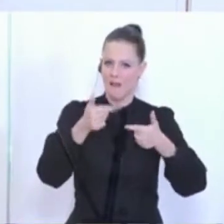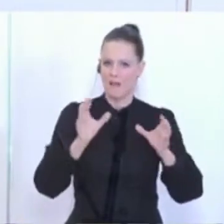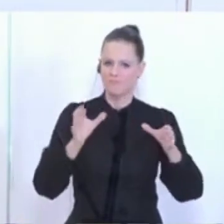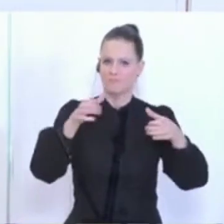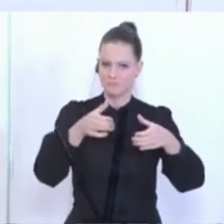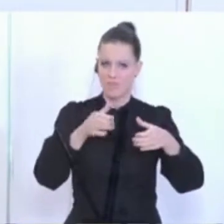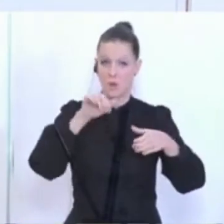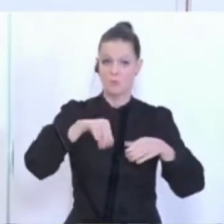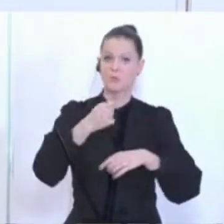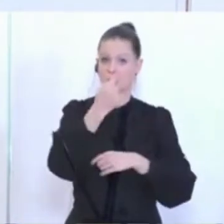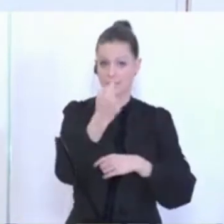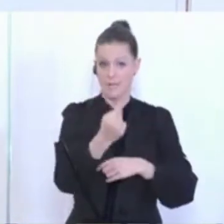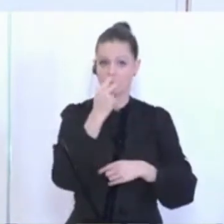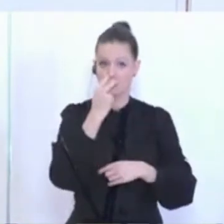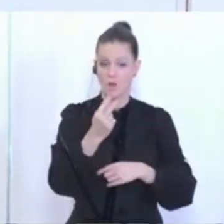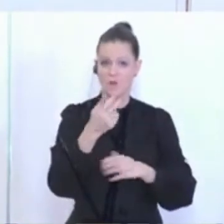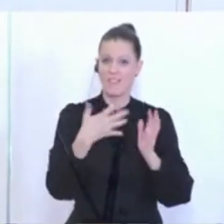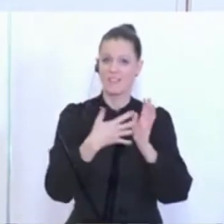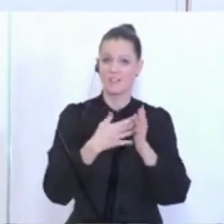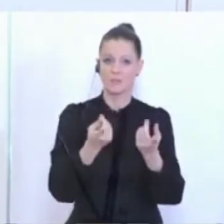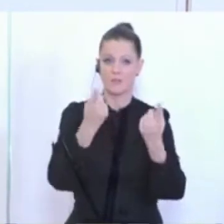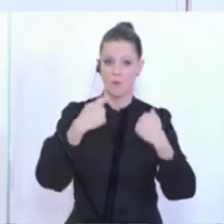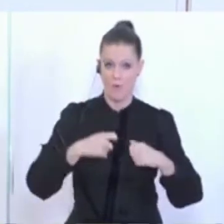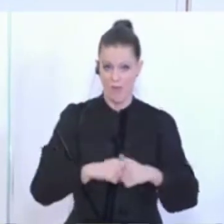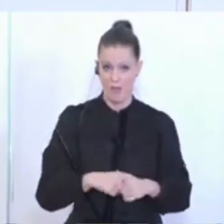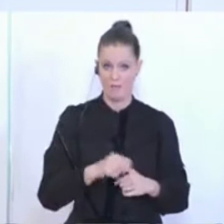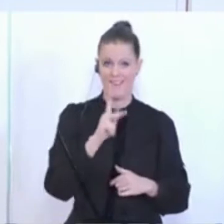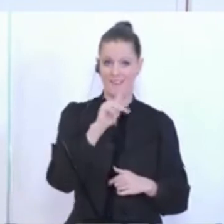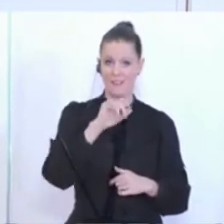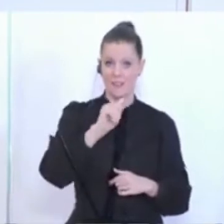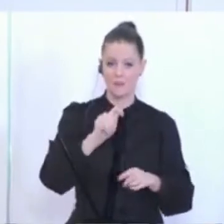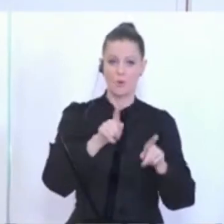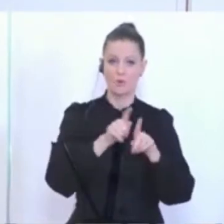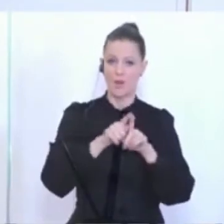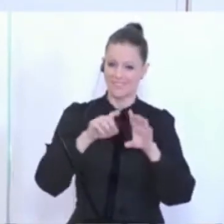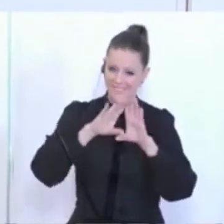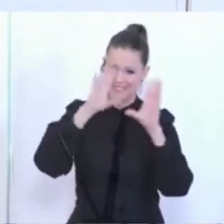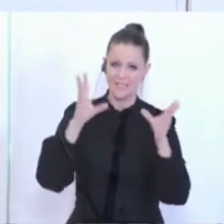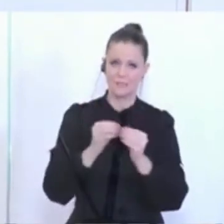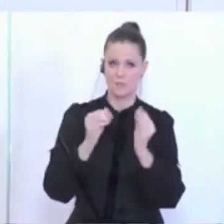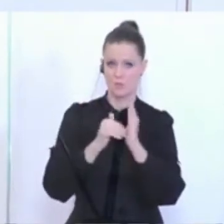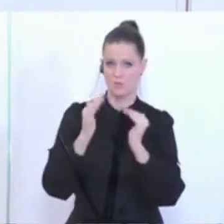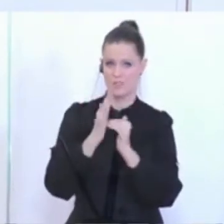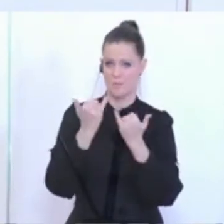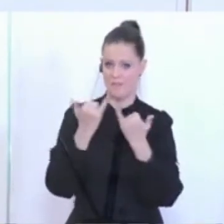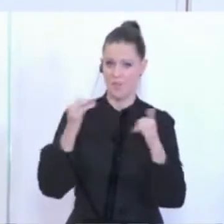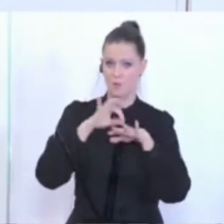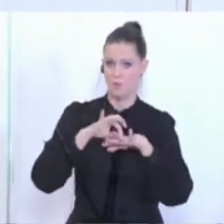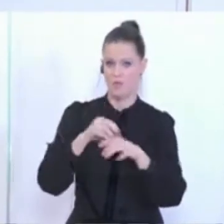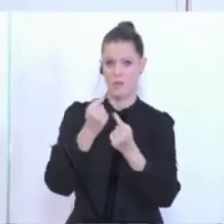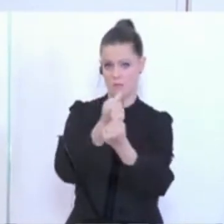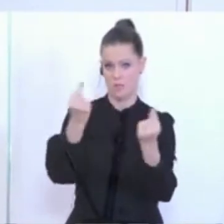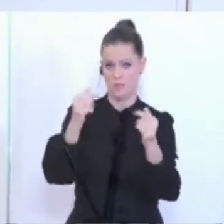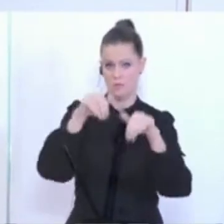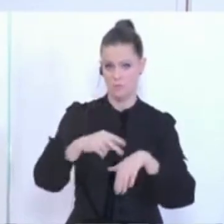selbst um die Tests kümmern, sowohl um die Kids als auch um die gesamte Testsystematik, die hier notwendig ist,